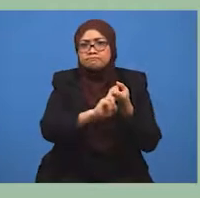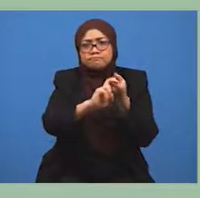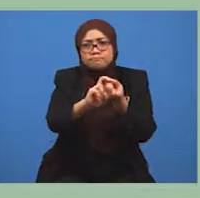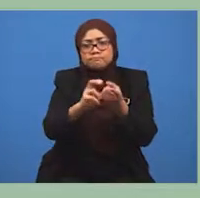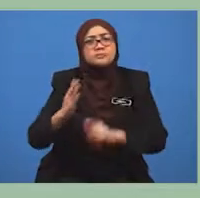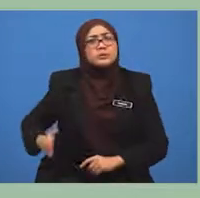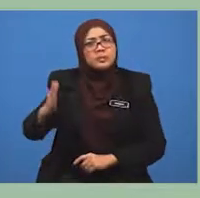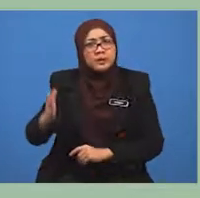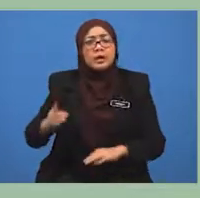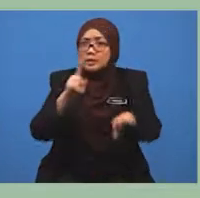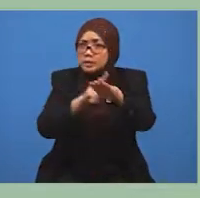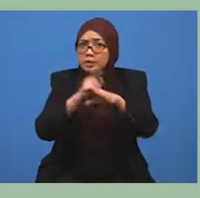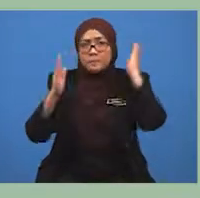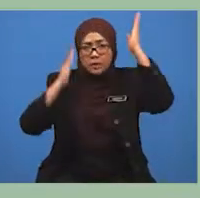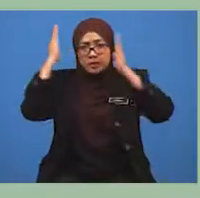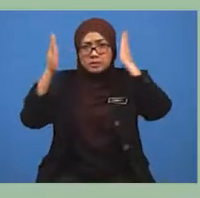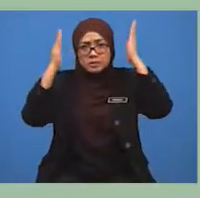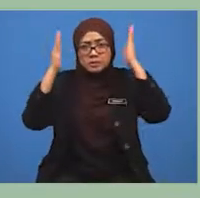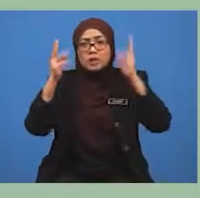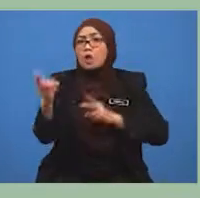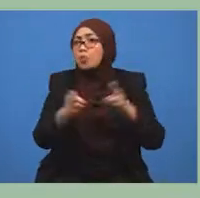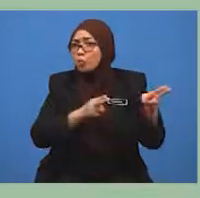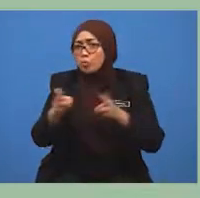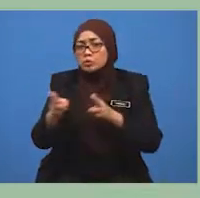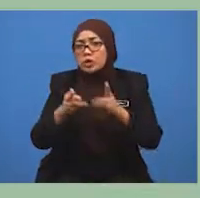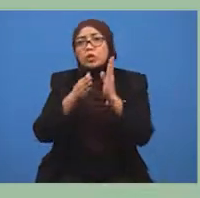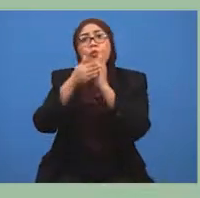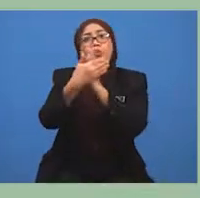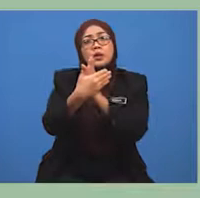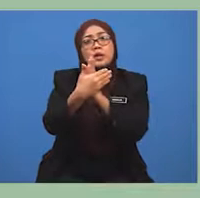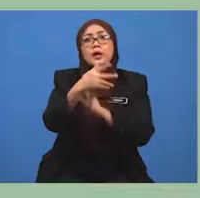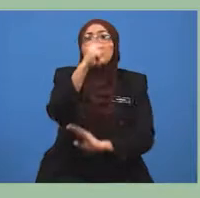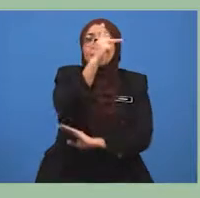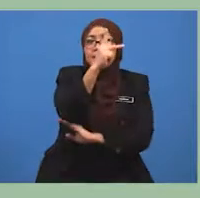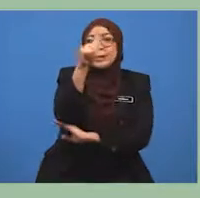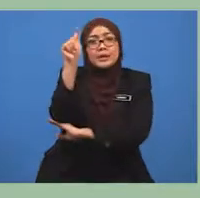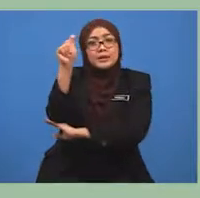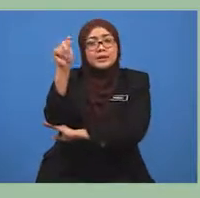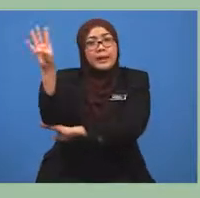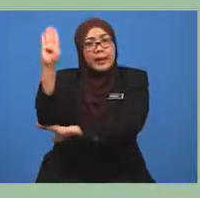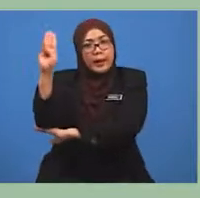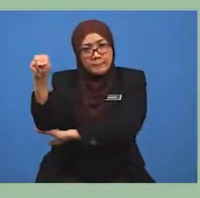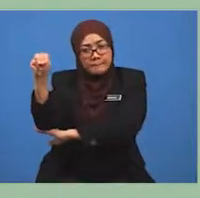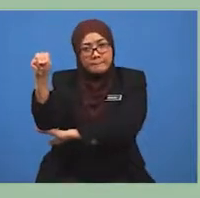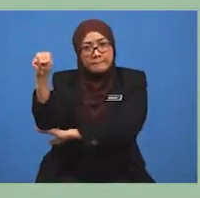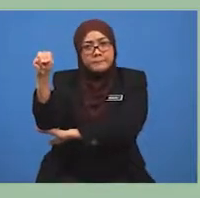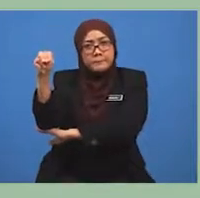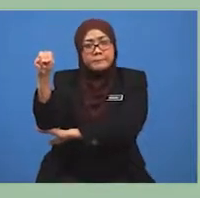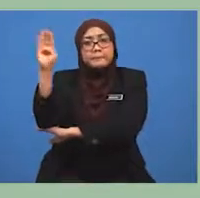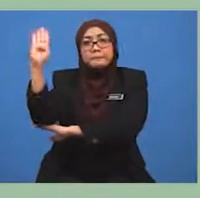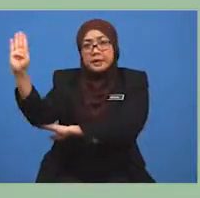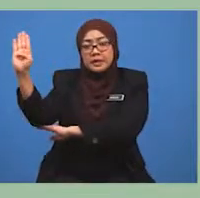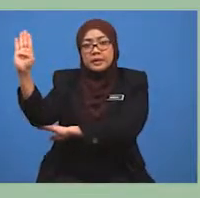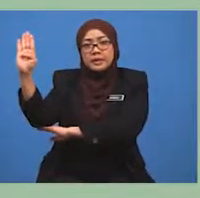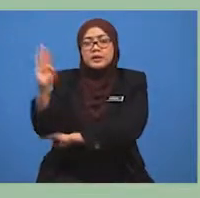Semenanjung Malaysia diuruskan oleh Kereta Api Tanah Melayu Berhad KTMB,